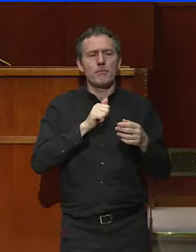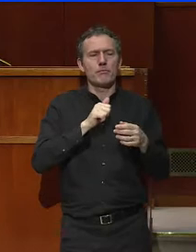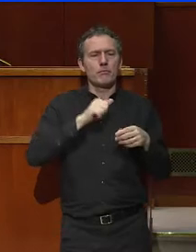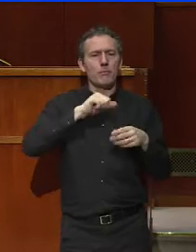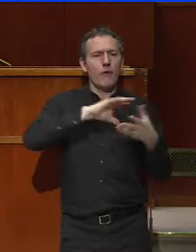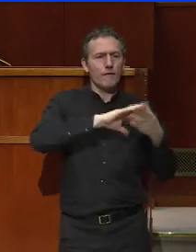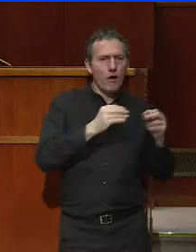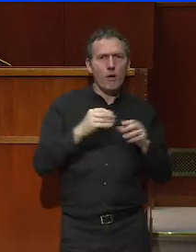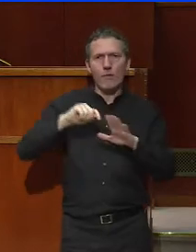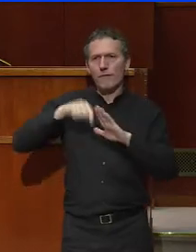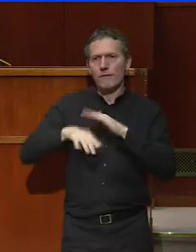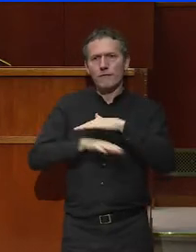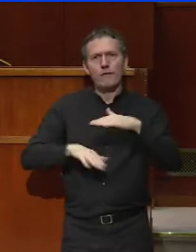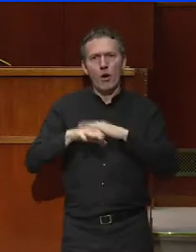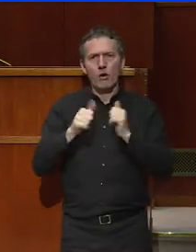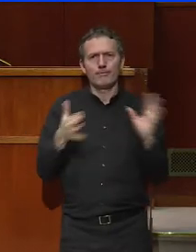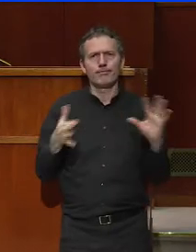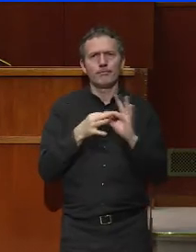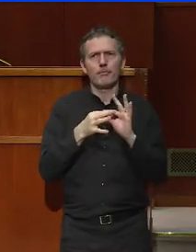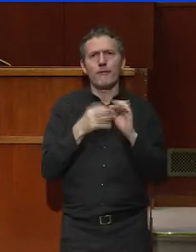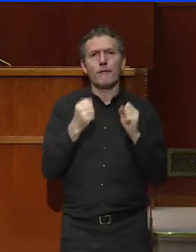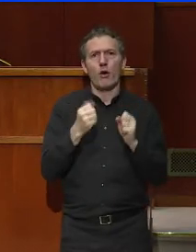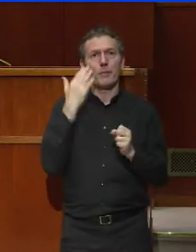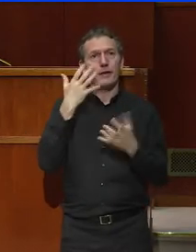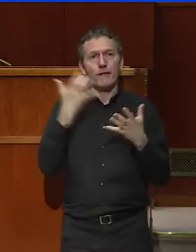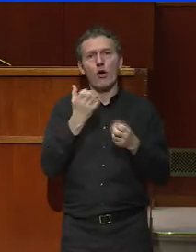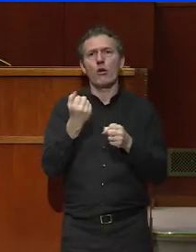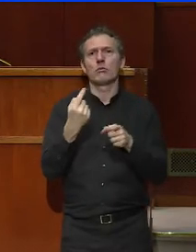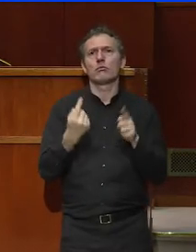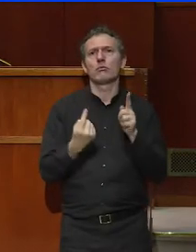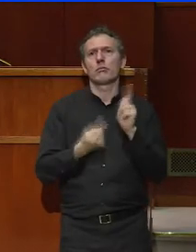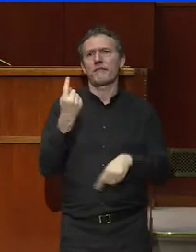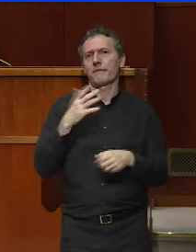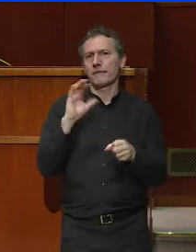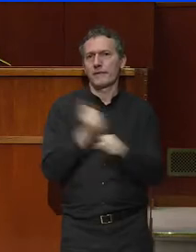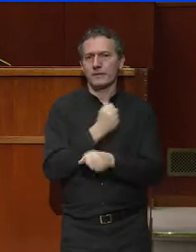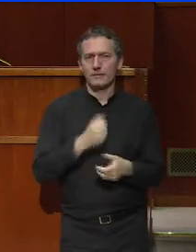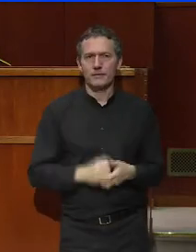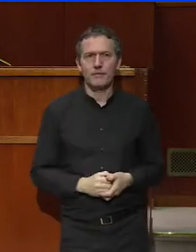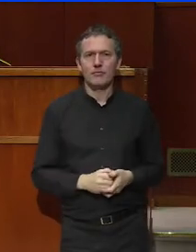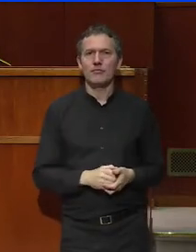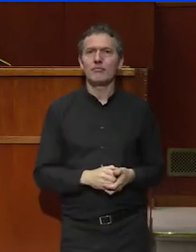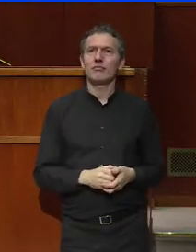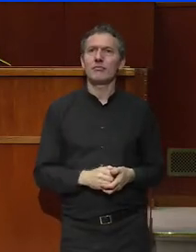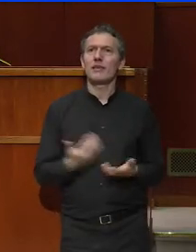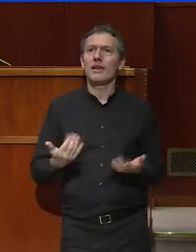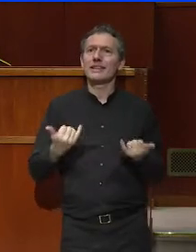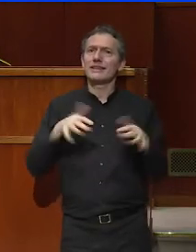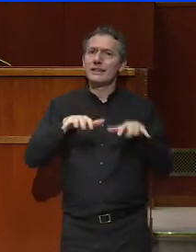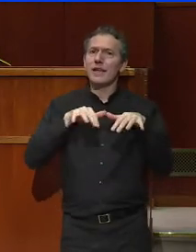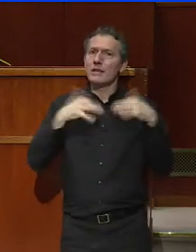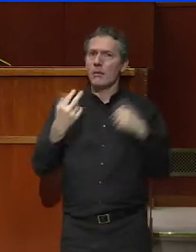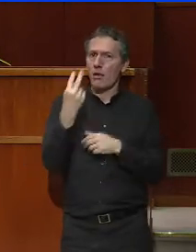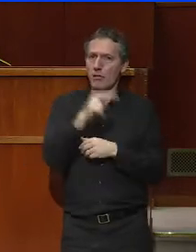forme restent indissociables si nous voulons réussir. Je sais aussi que votre Assemblée s'est saisie, ou va